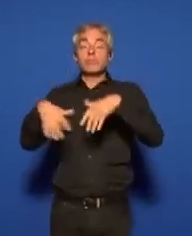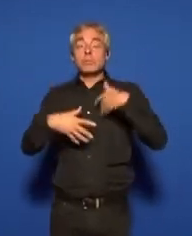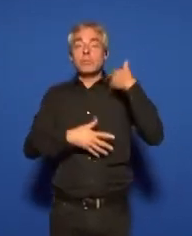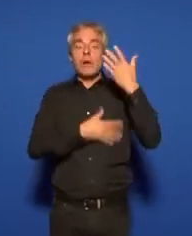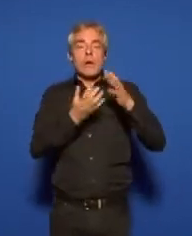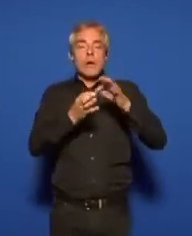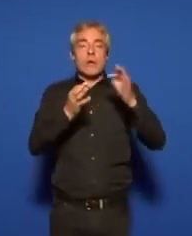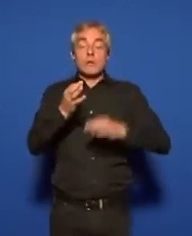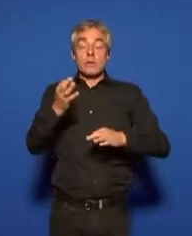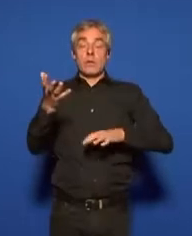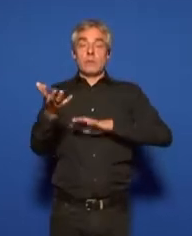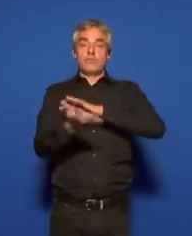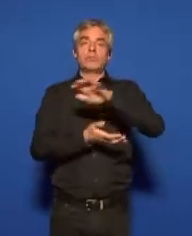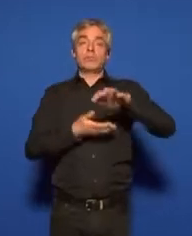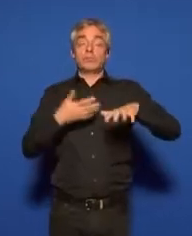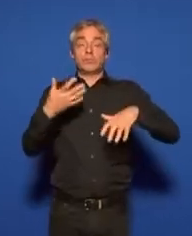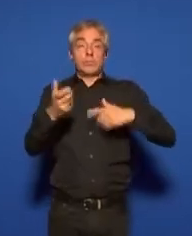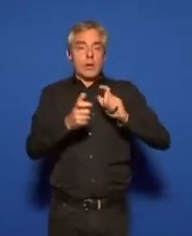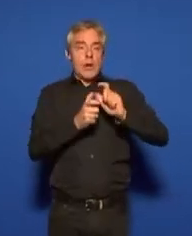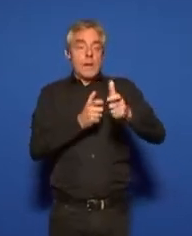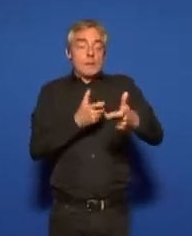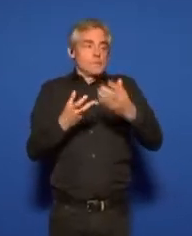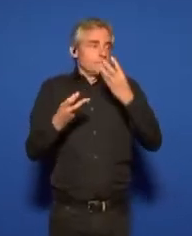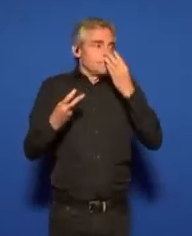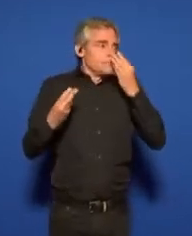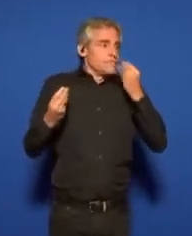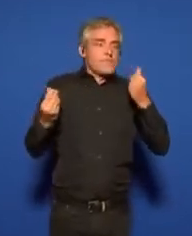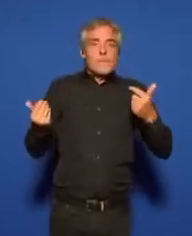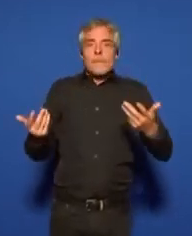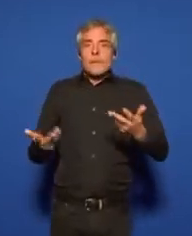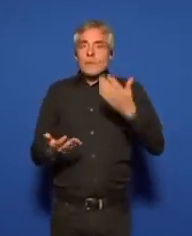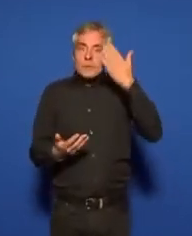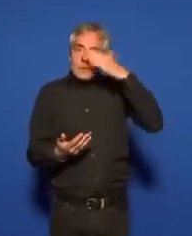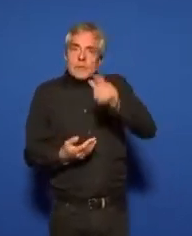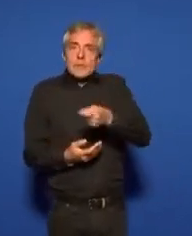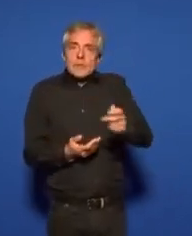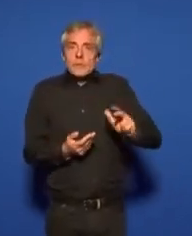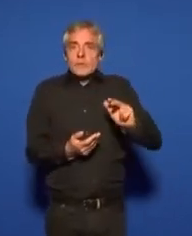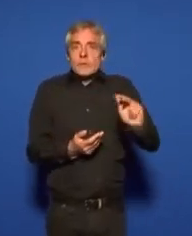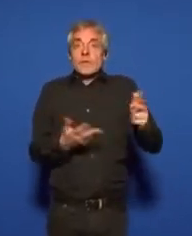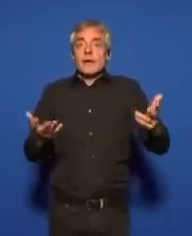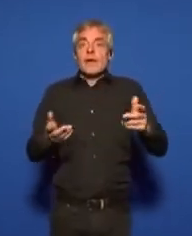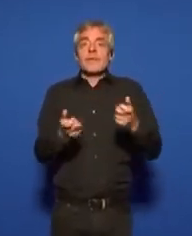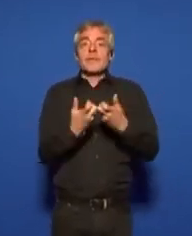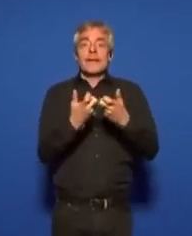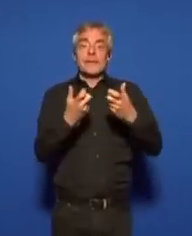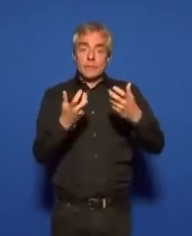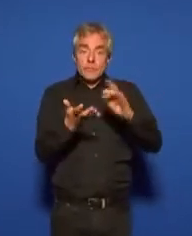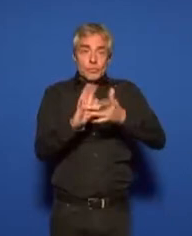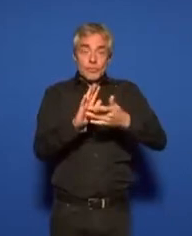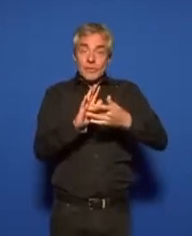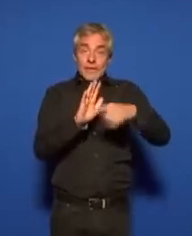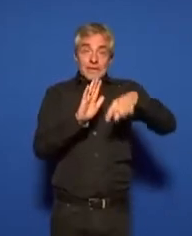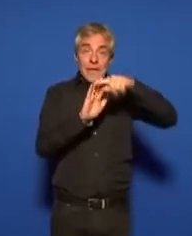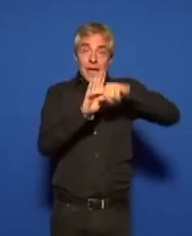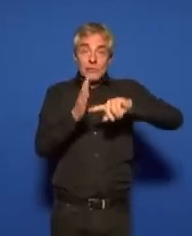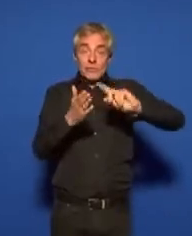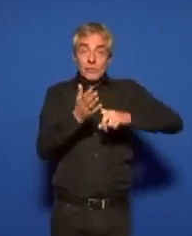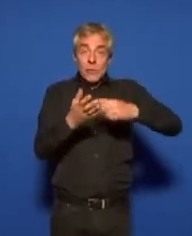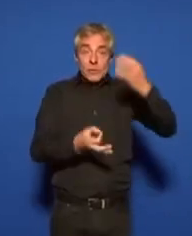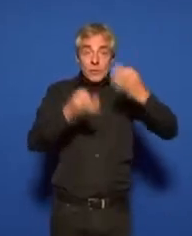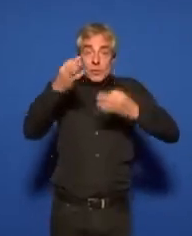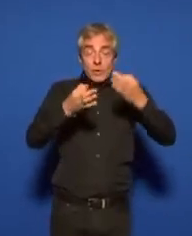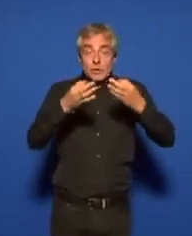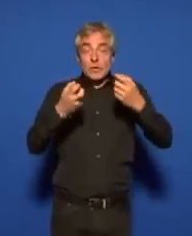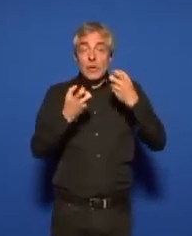conséquences que nous pressentions, que nous connaissions avec la remise en cause des